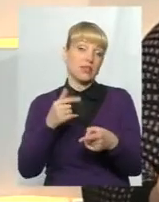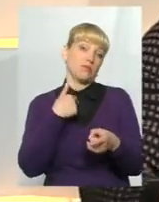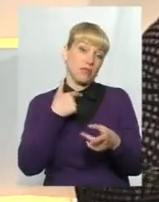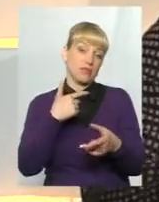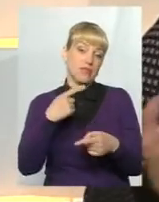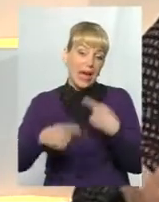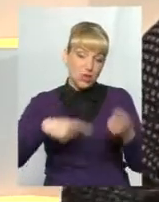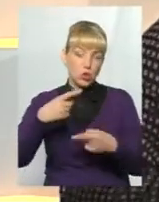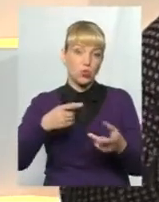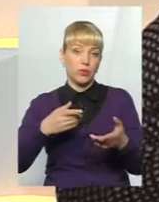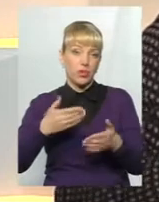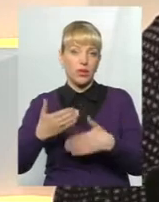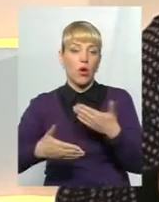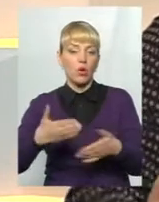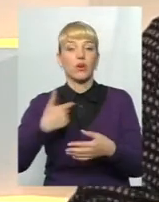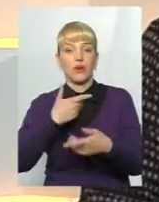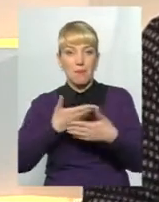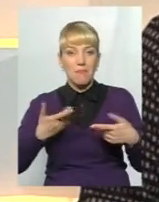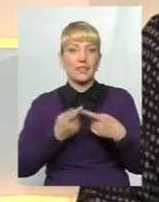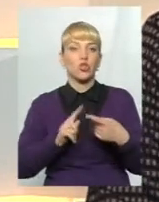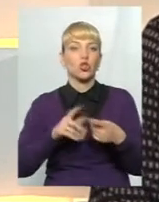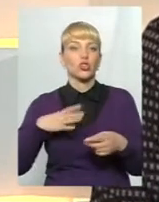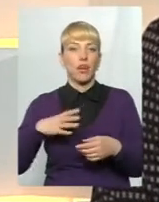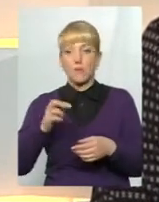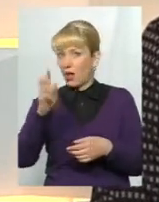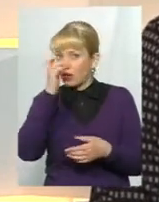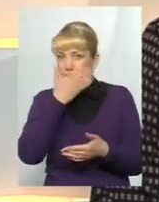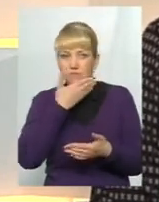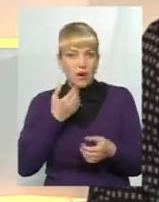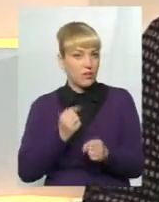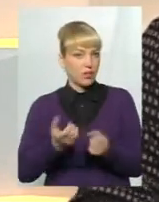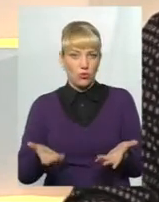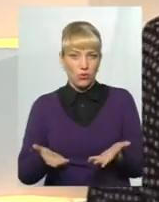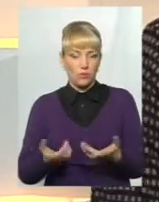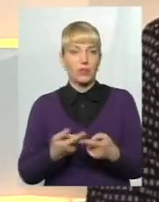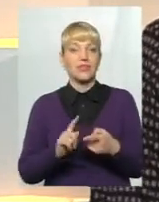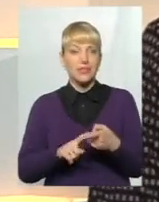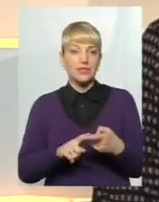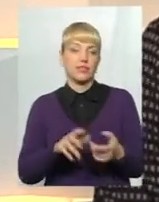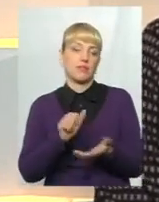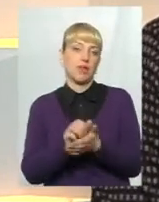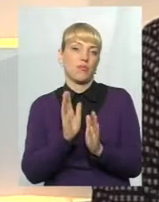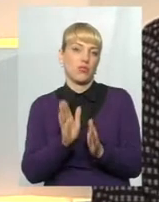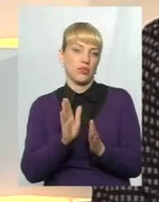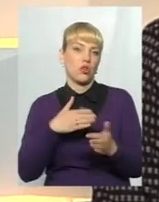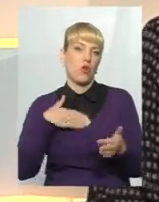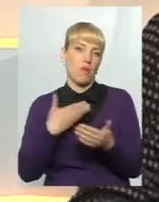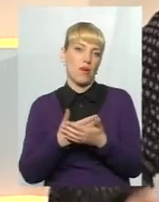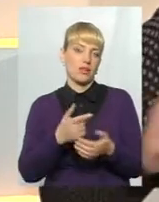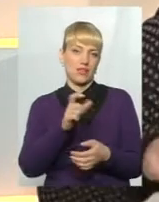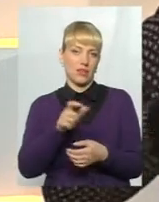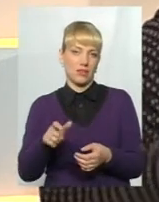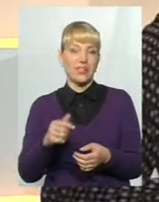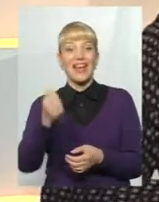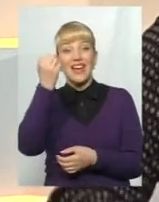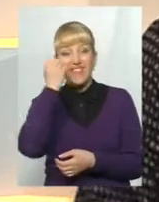чекаємо. І сьогодні держава його не робить. Чомусь не не роблять. І цим займаються тільки громадські активісти. І